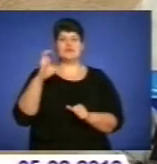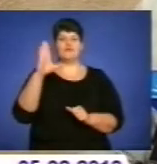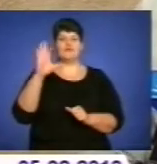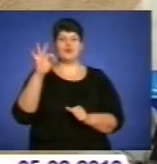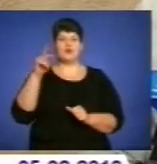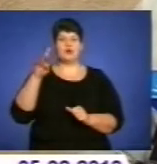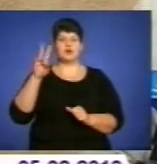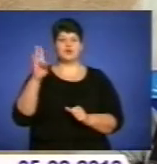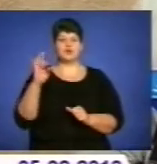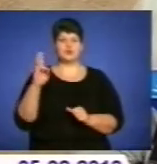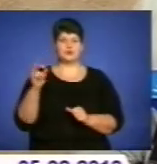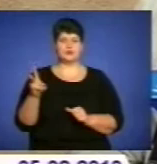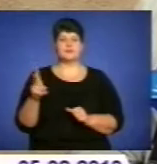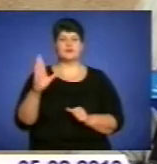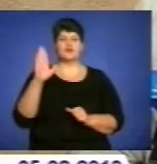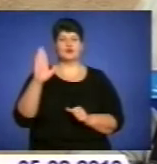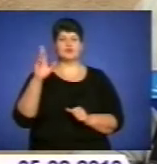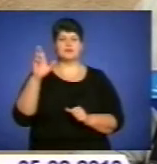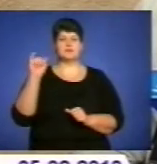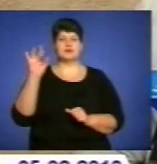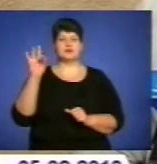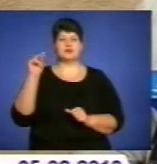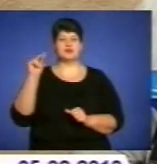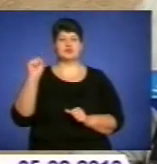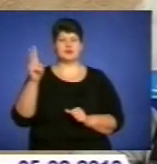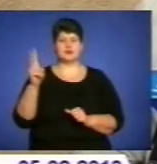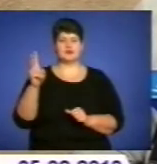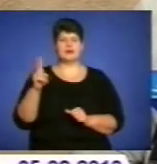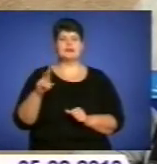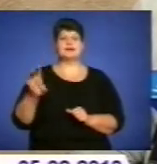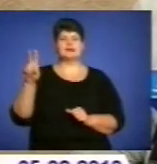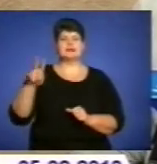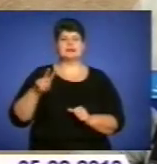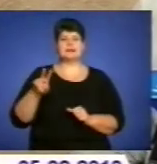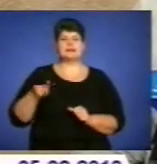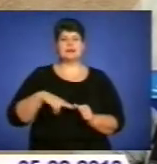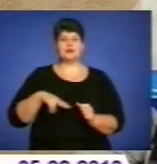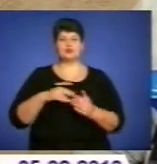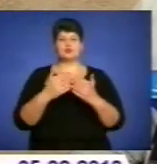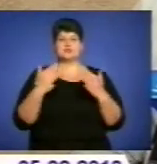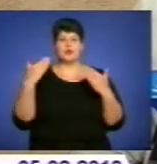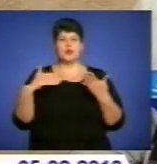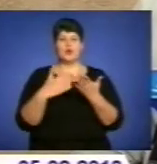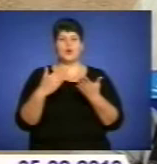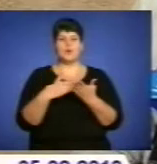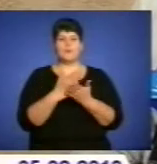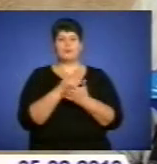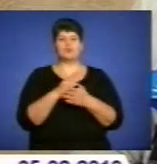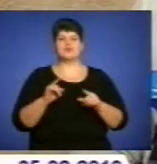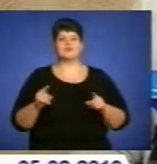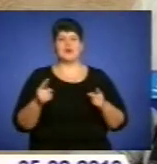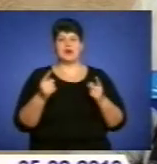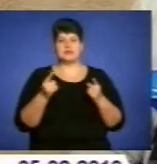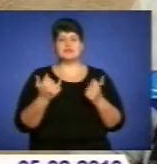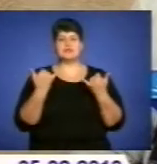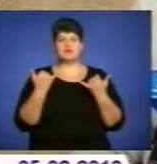як Святослав Липовецький, як Володя Бірчак, директор Музею поліляднів. Сьогодні наша молодь приймається і вивчає, і